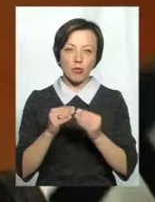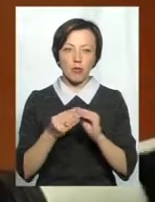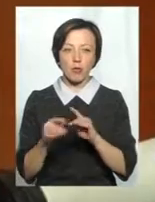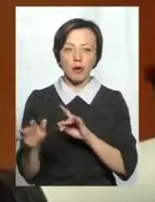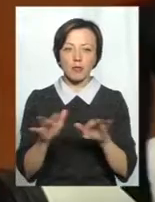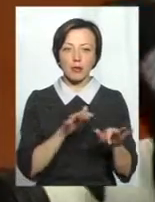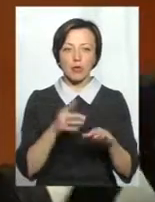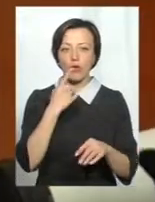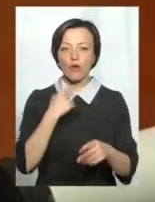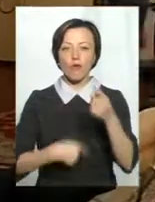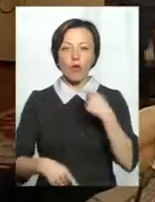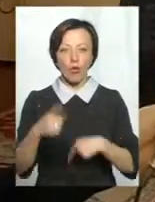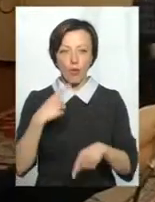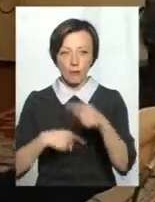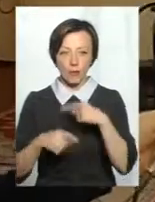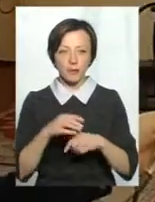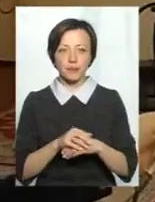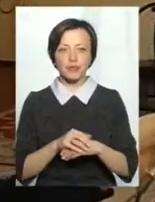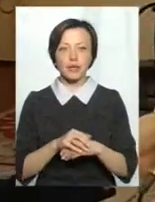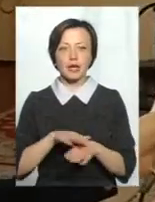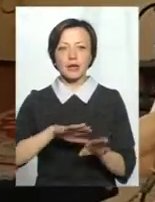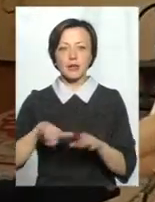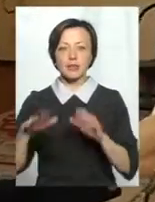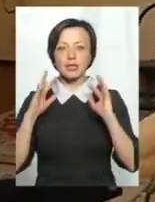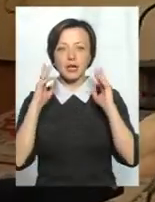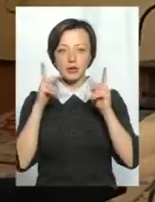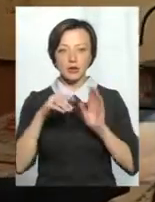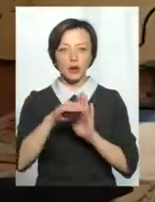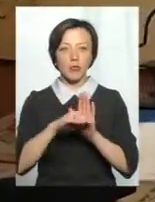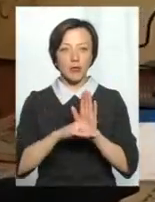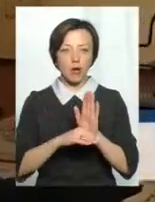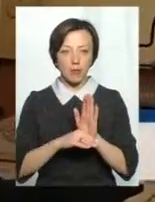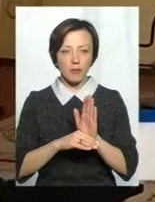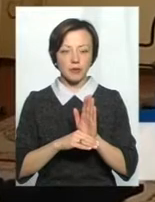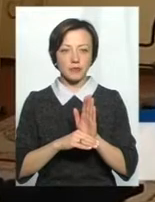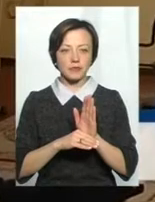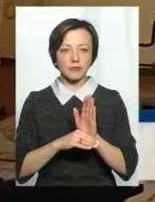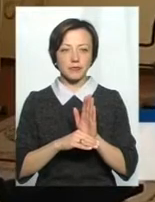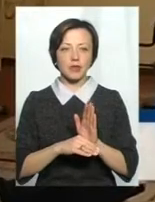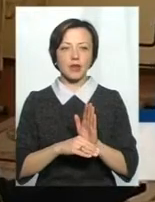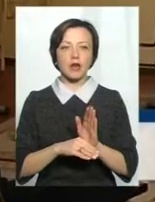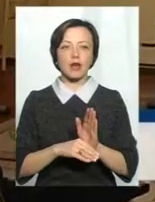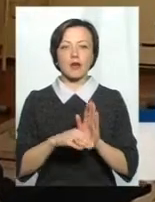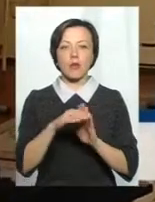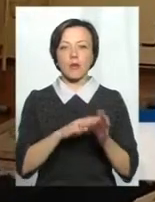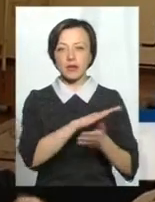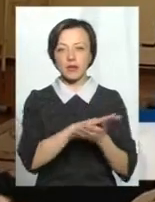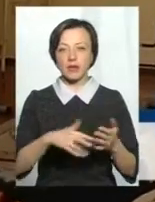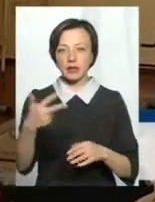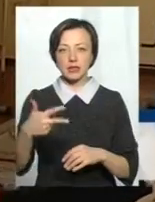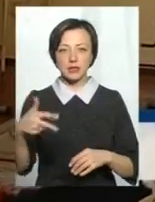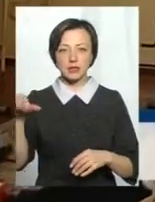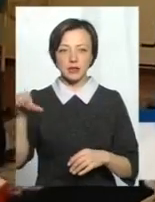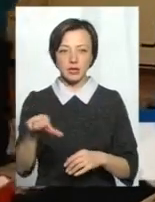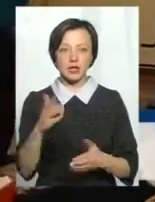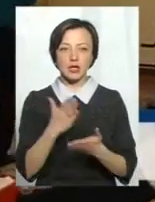руху, кровообігу. Після інсультів програма, програма триває до 30 хвилин,